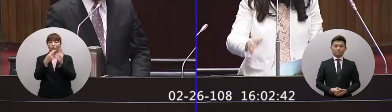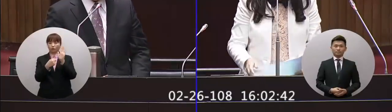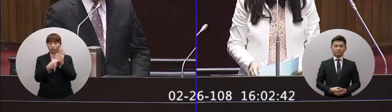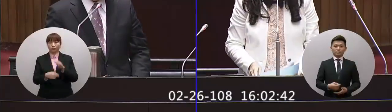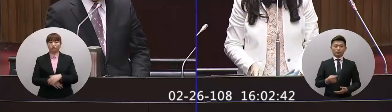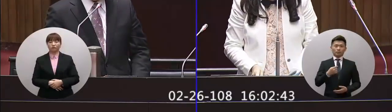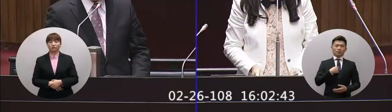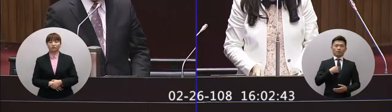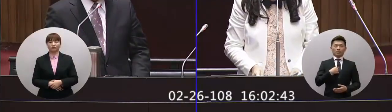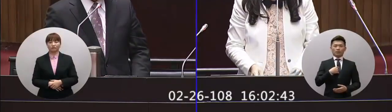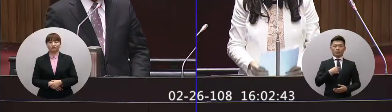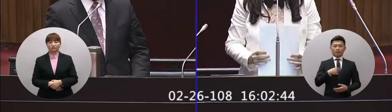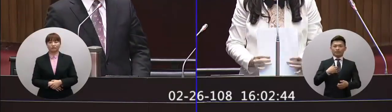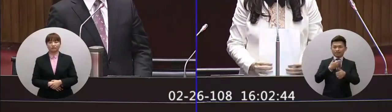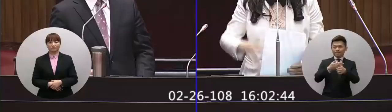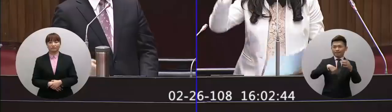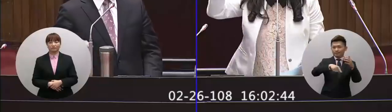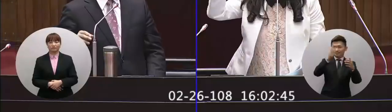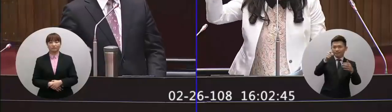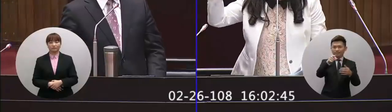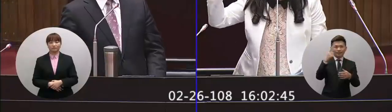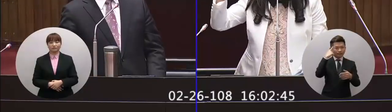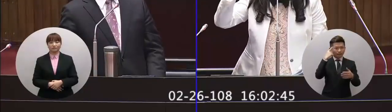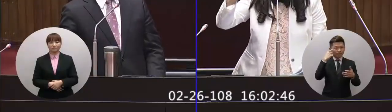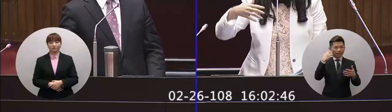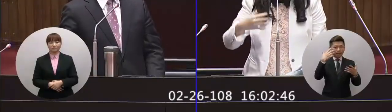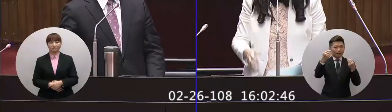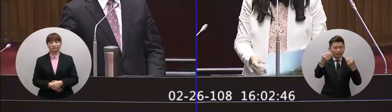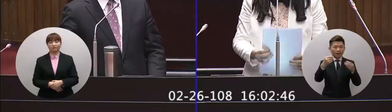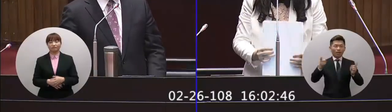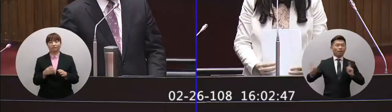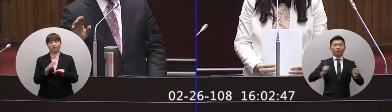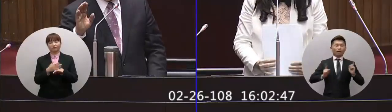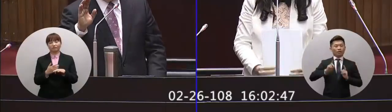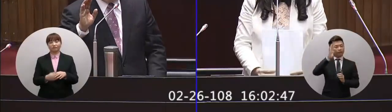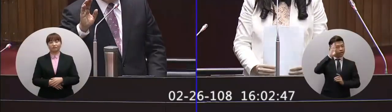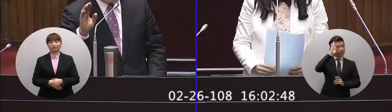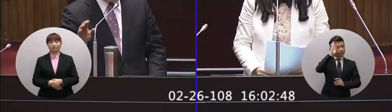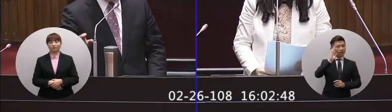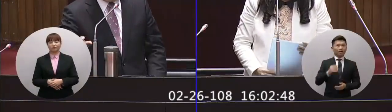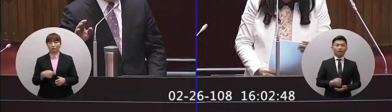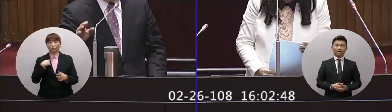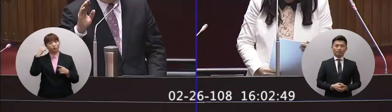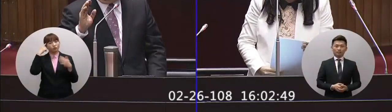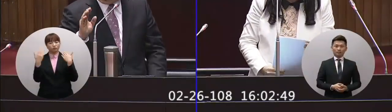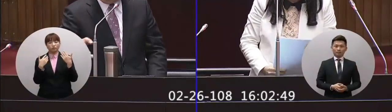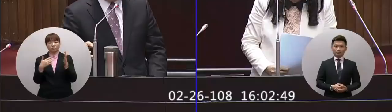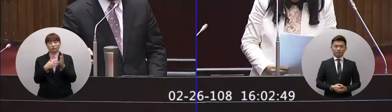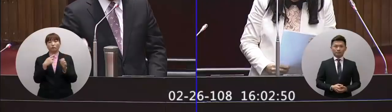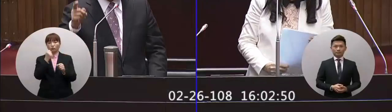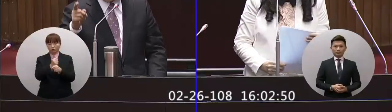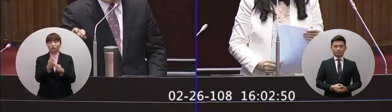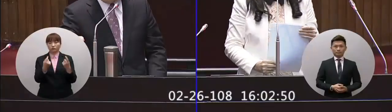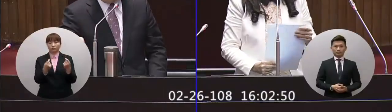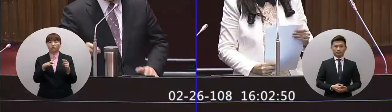講話我只是不想說讓院長這個還沒有想清楚隨便講然後呢又被我不小心我不但想清楚而且是